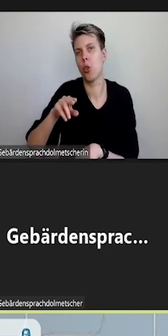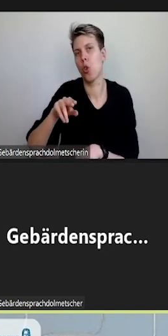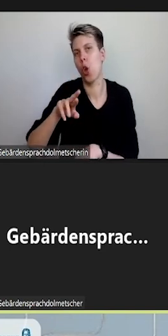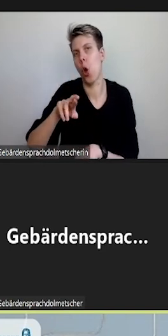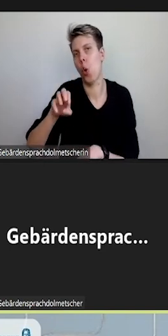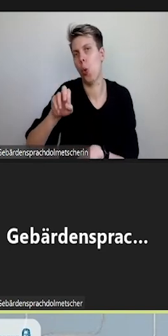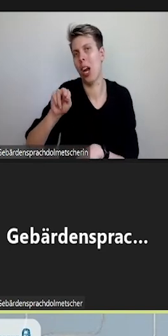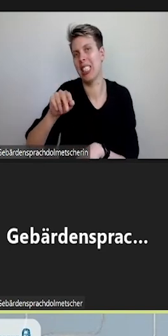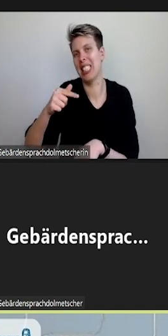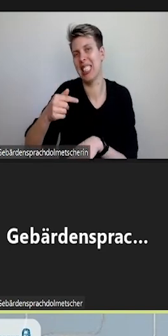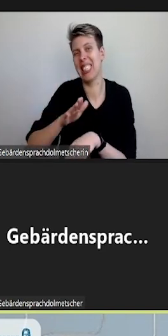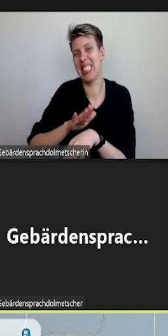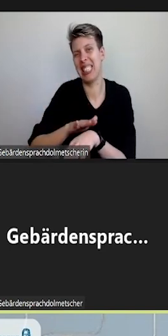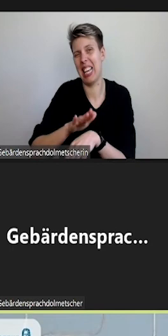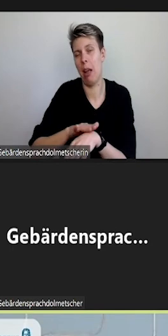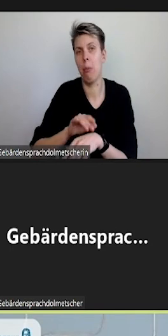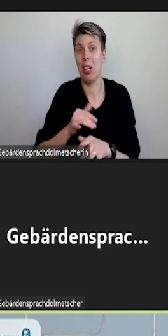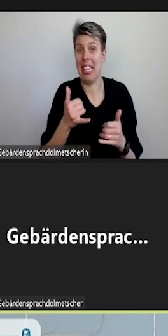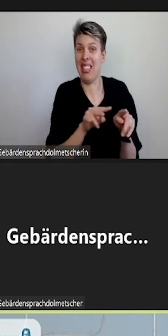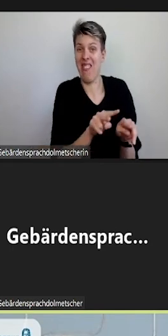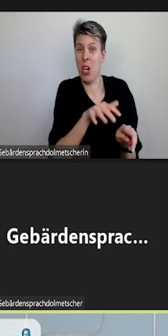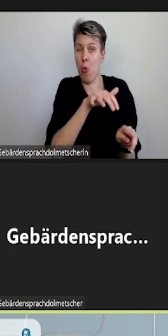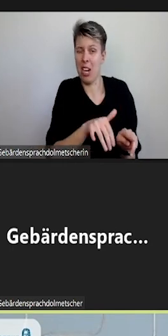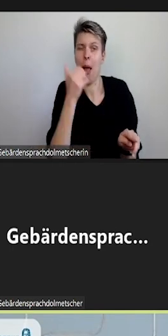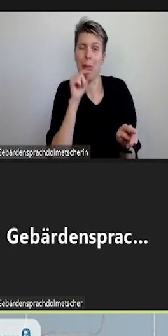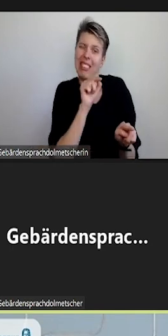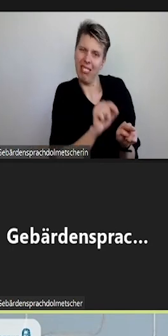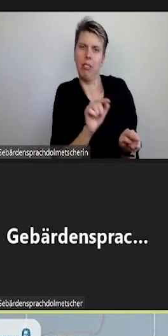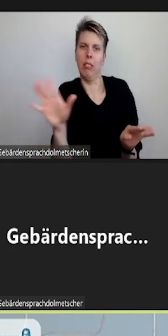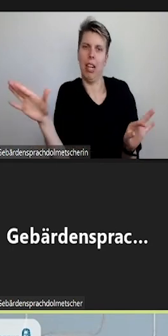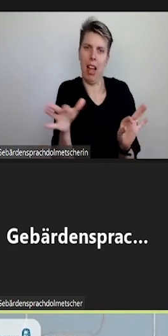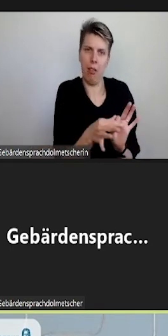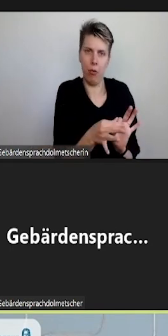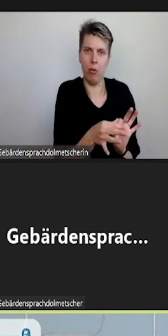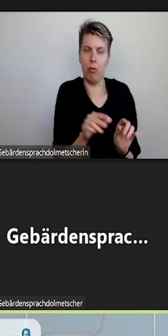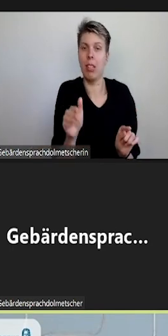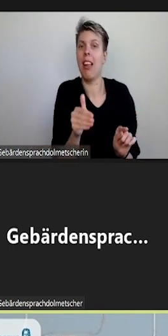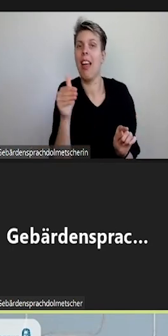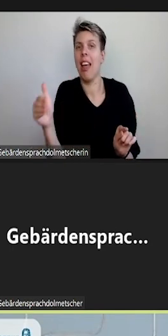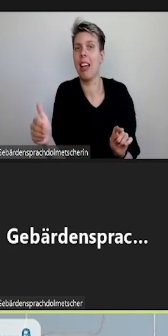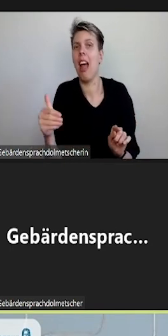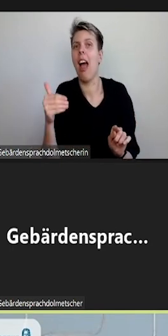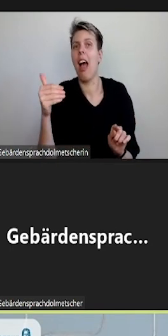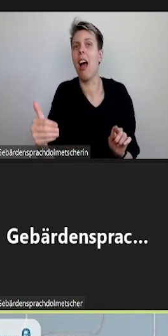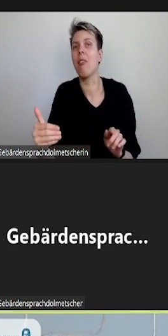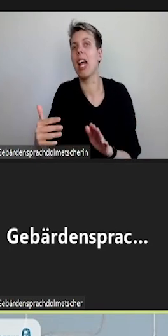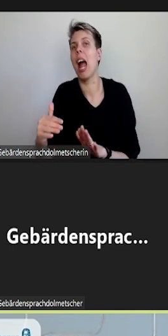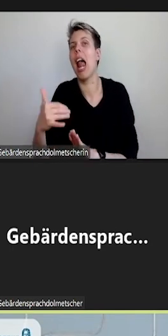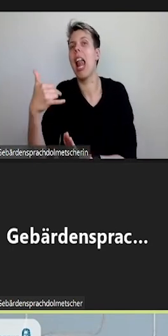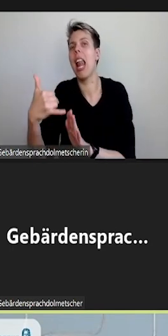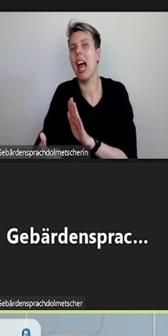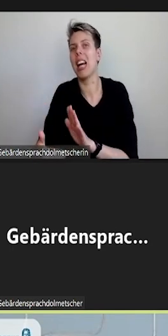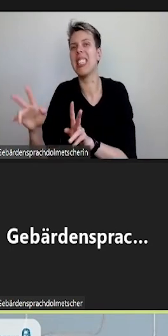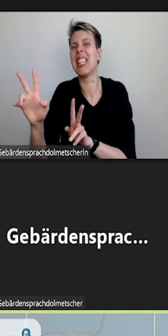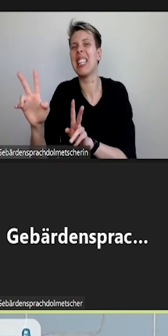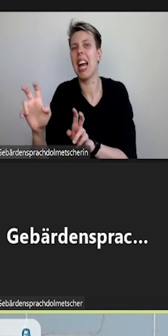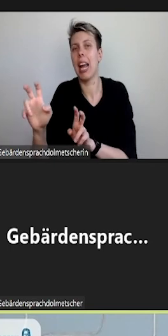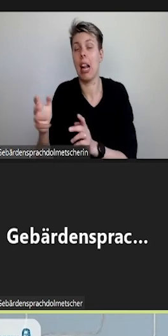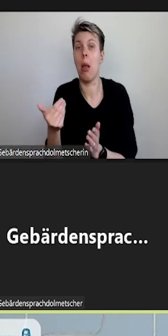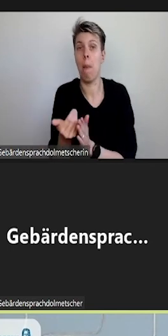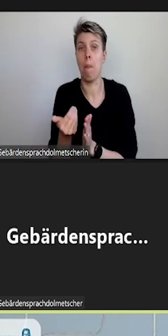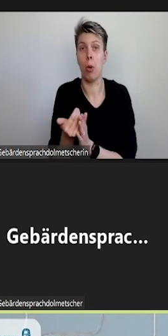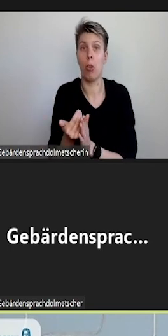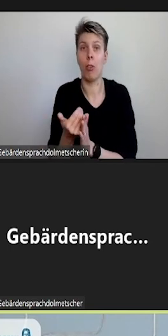gerade im Video befinden. Und der zweite Button heißt Add after last title. Also, wenn Sie schon